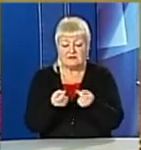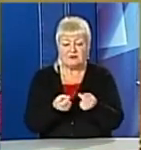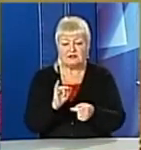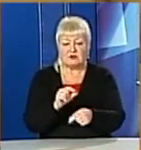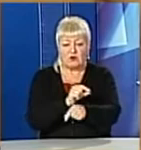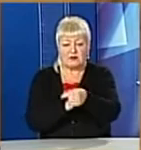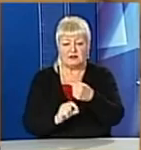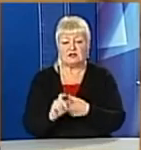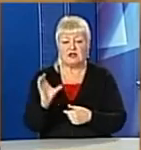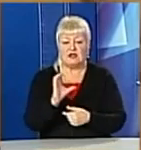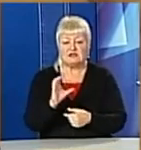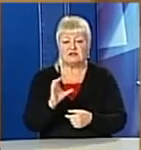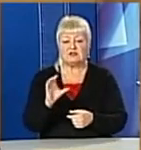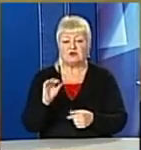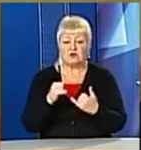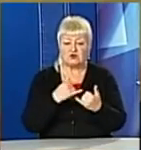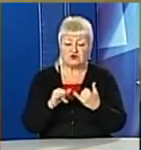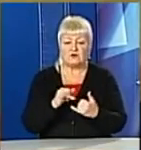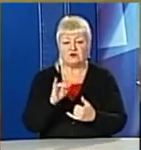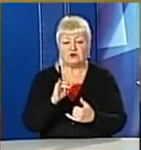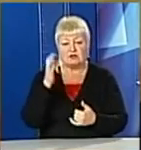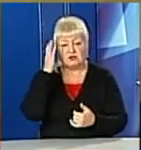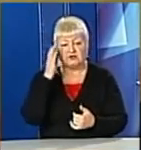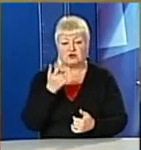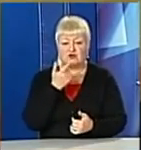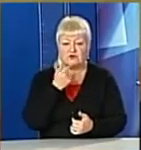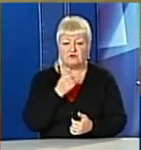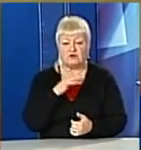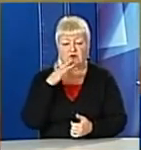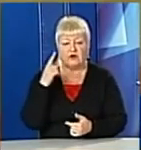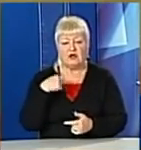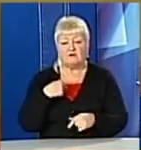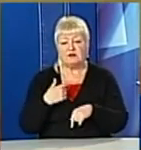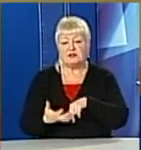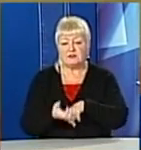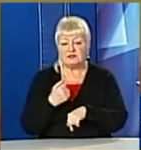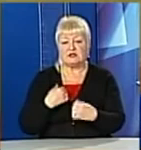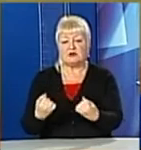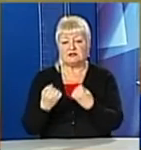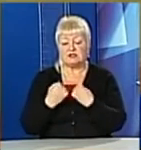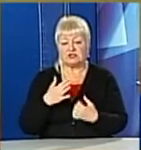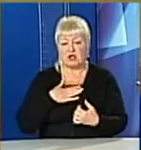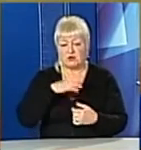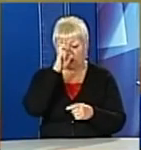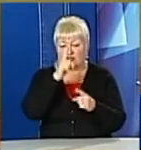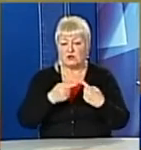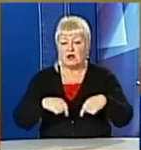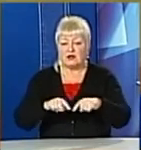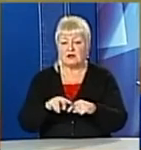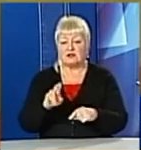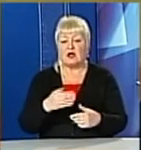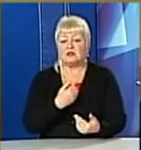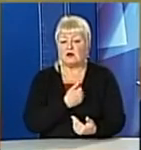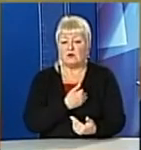синьо-жовтого та червоно-чорного кольорів. Вони мене підтримують, і вони захищають нашу країну, а я якось